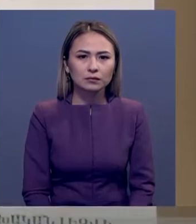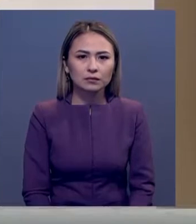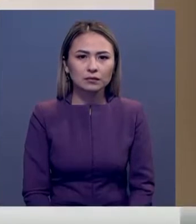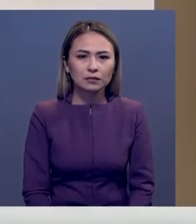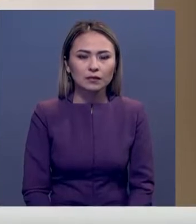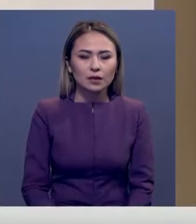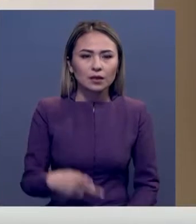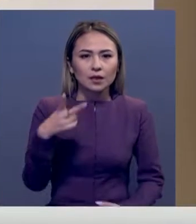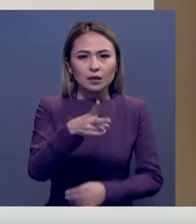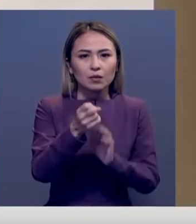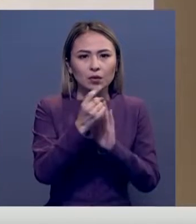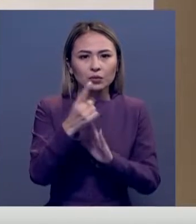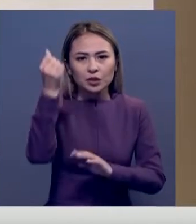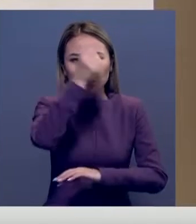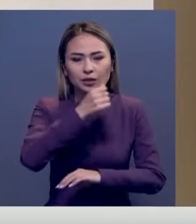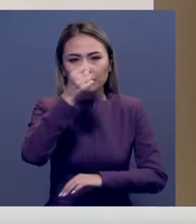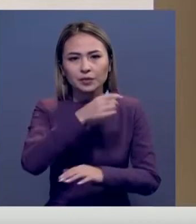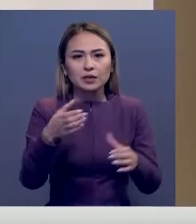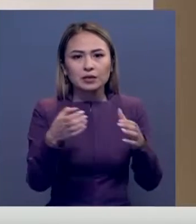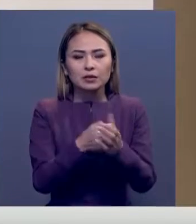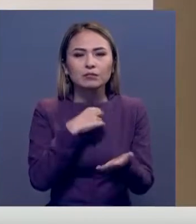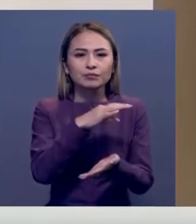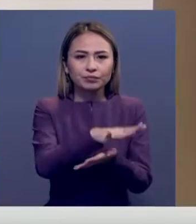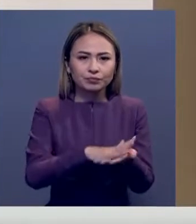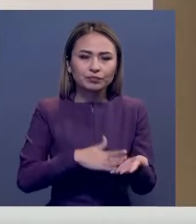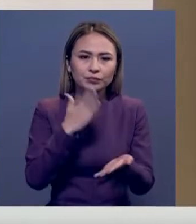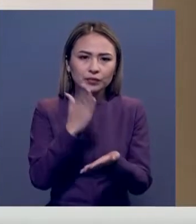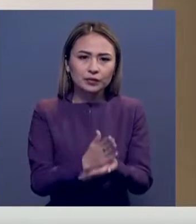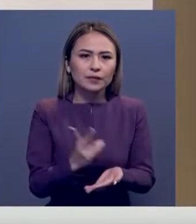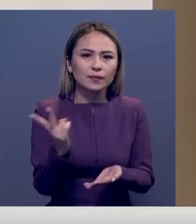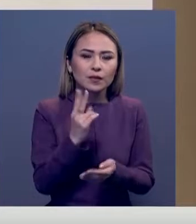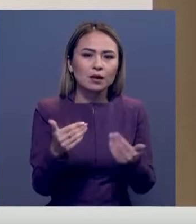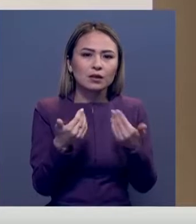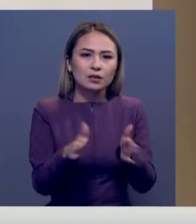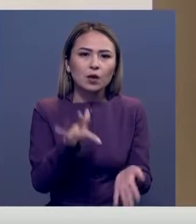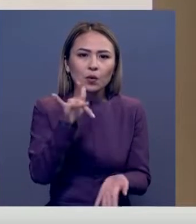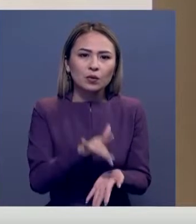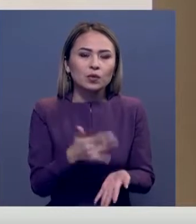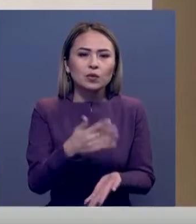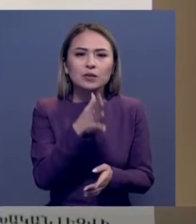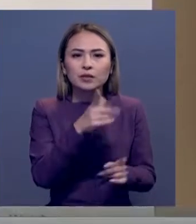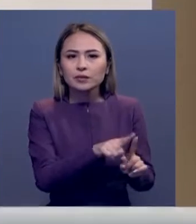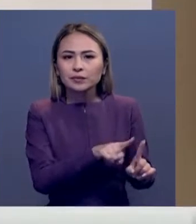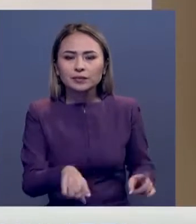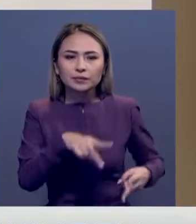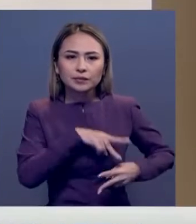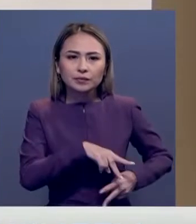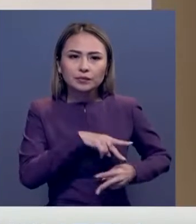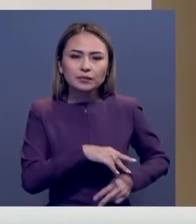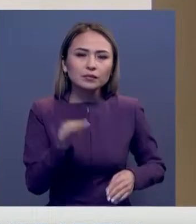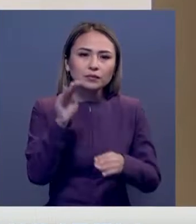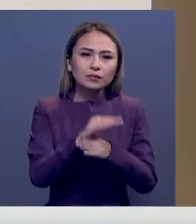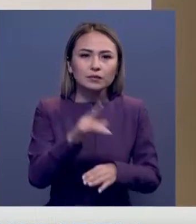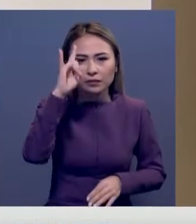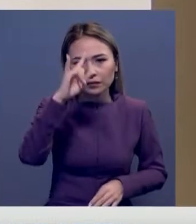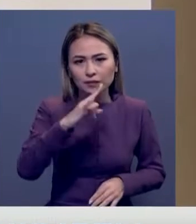2011 жылдан бері ұнтымақтастығымыз жалғасып келеді. Бүгін ашылған орталық осы жылдардағы еңбегіңіздің жемісі. Бұл